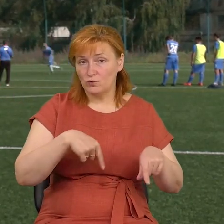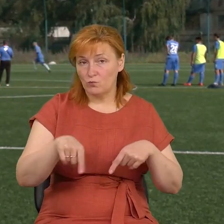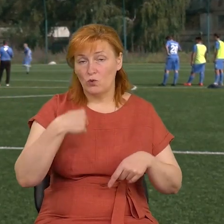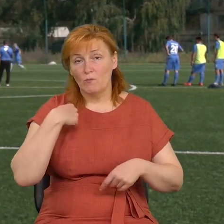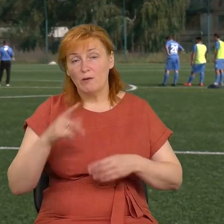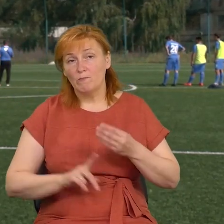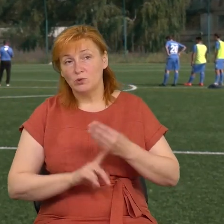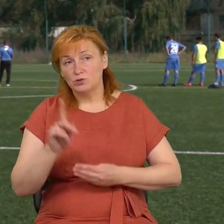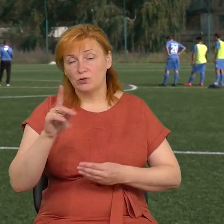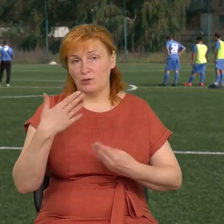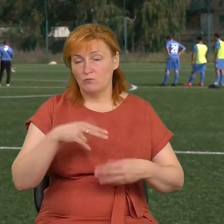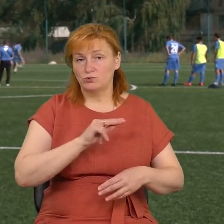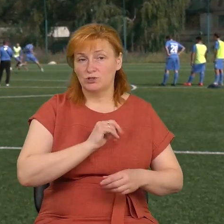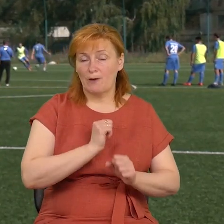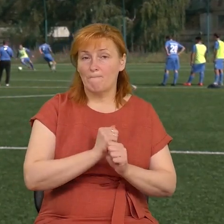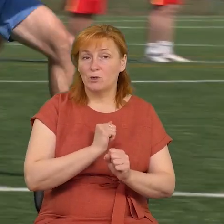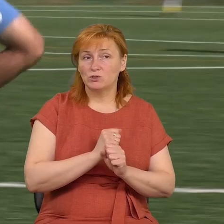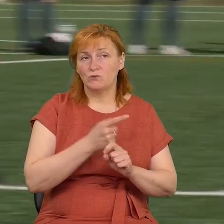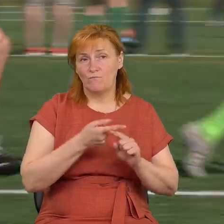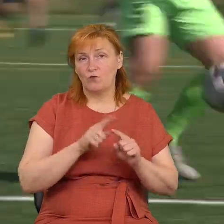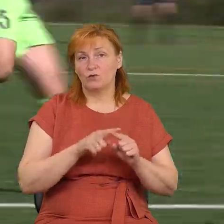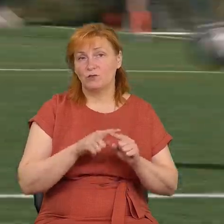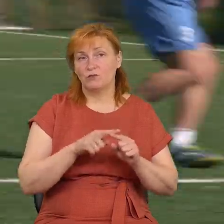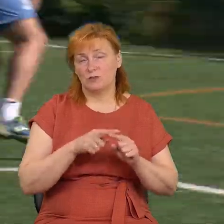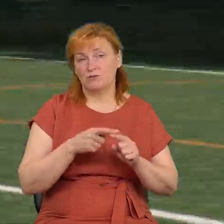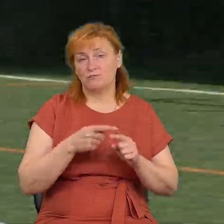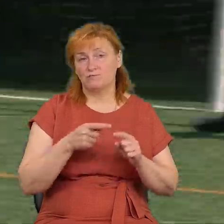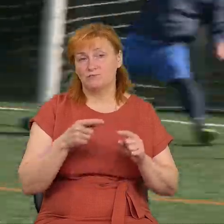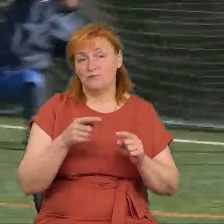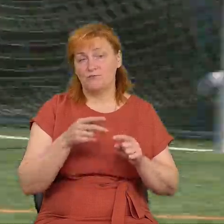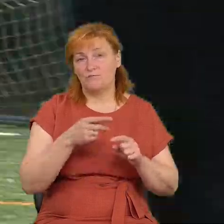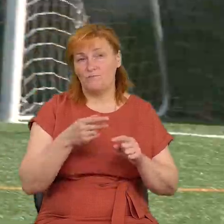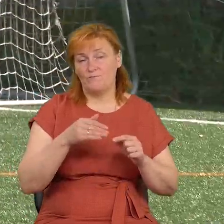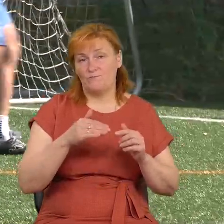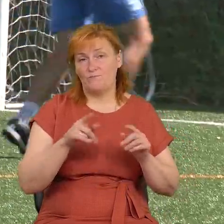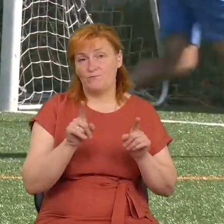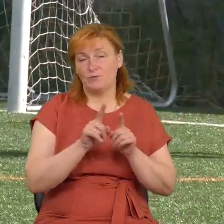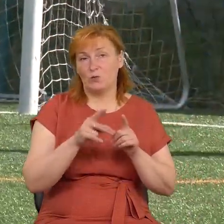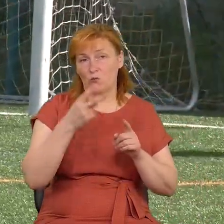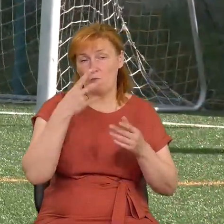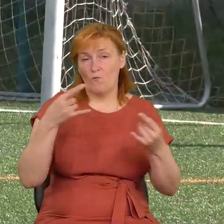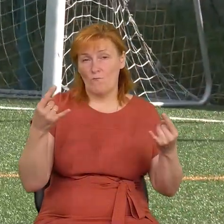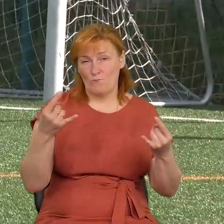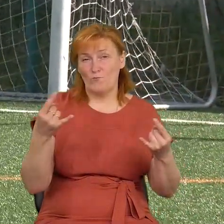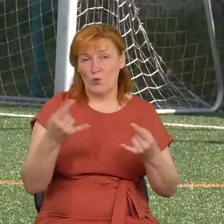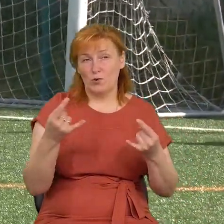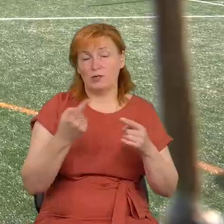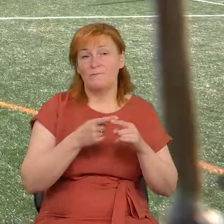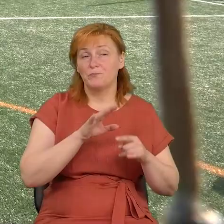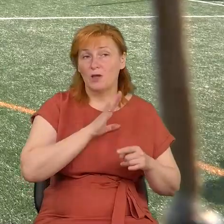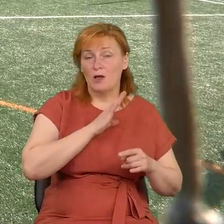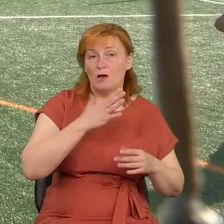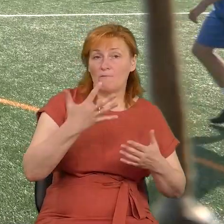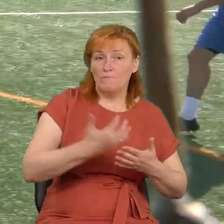працювати у легальному полі. Переможцями благодійного турніру стала команда Академії пенітенціарної служби.